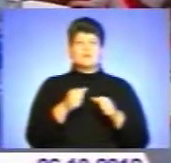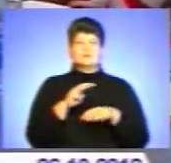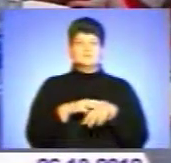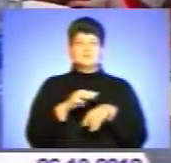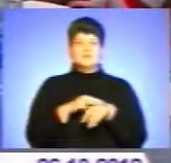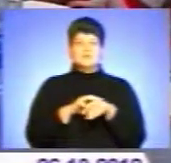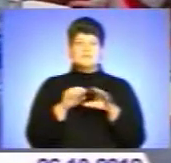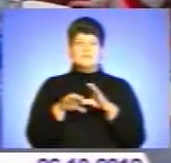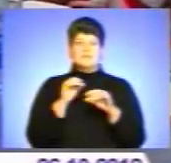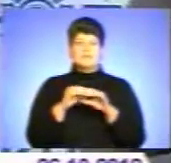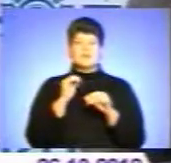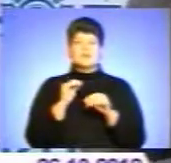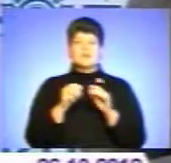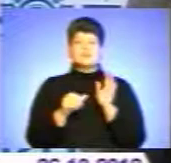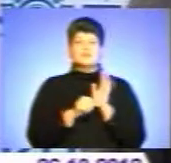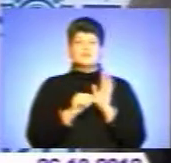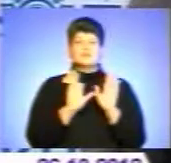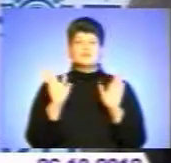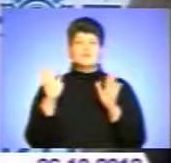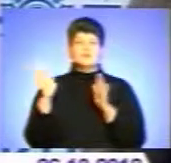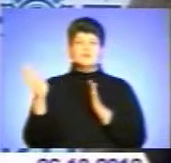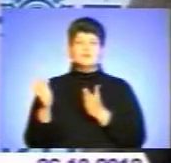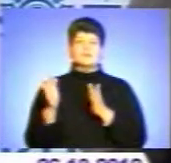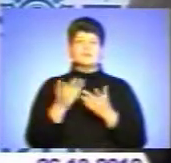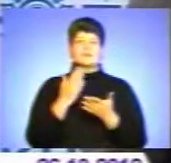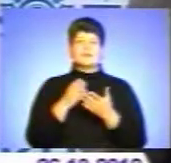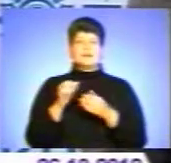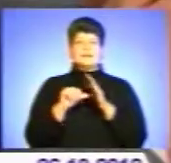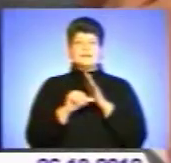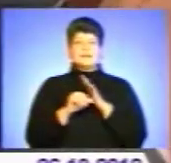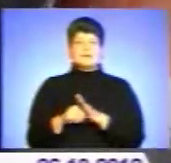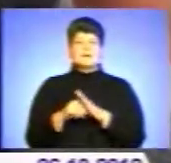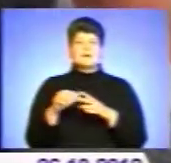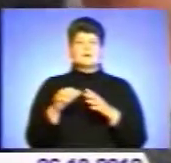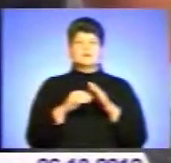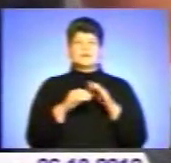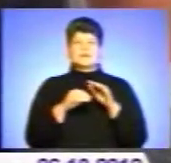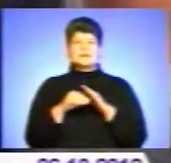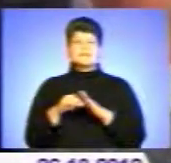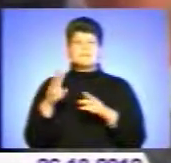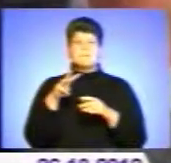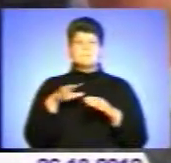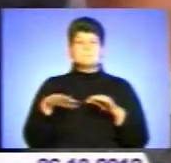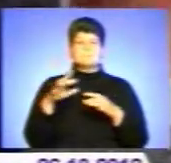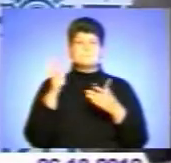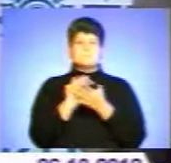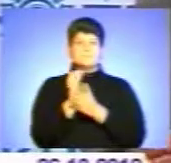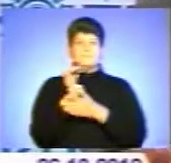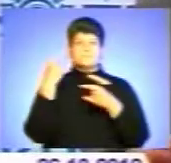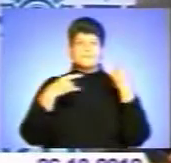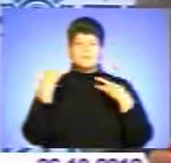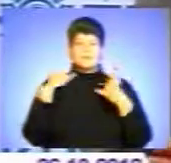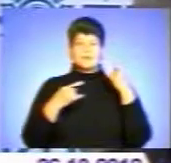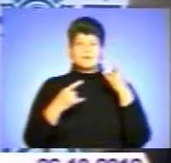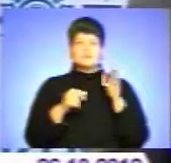на виборчий процес. Шість інцидентів і тиск на засоби масової інформації, шість випадків в шести областях України. Вибори